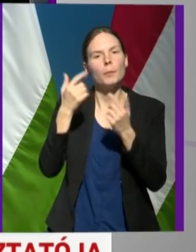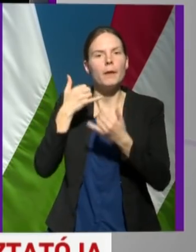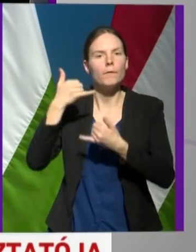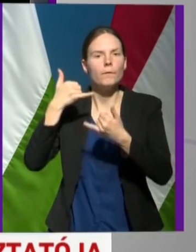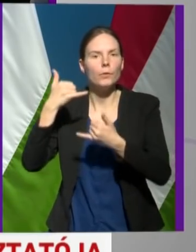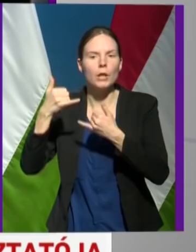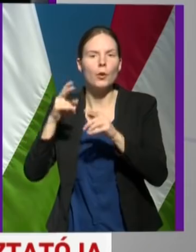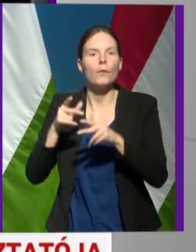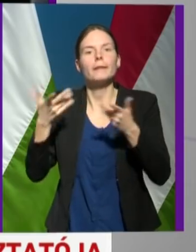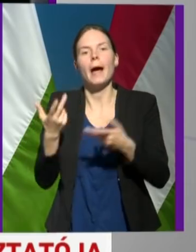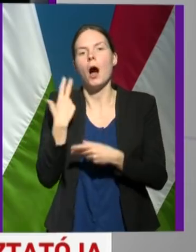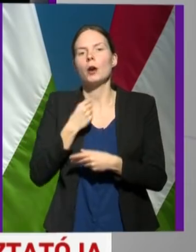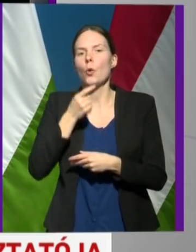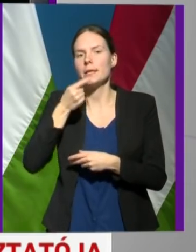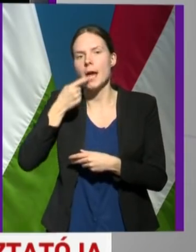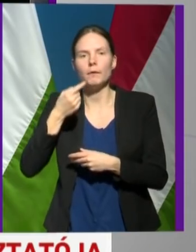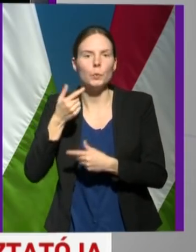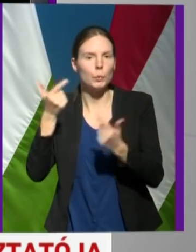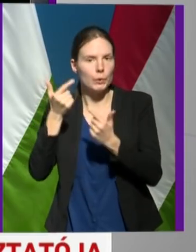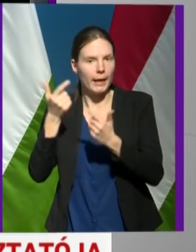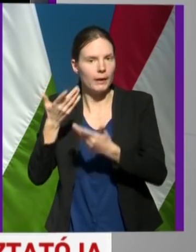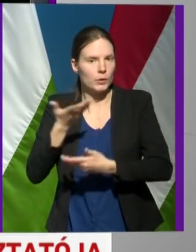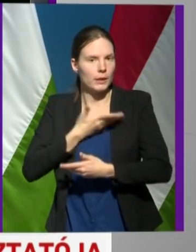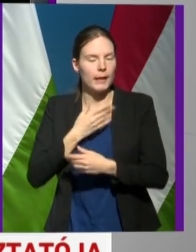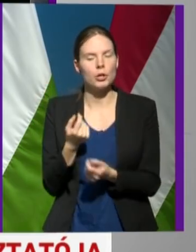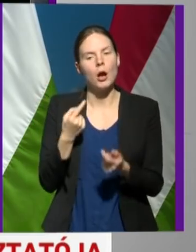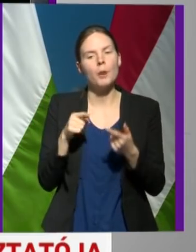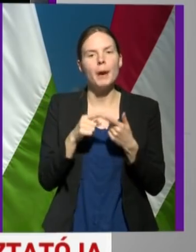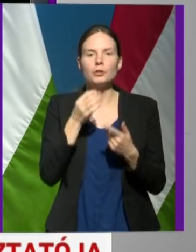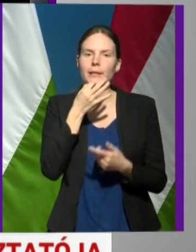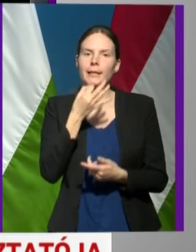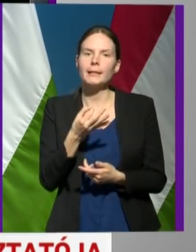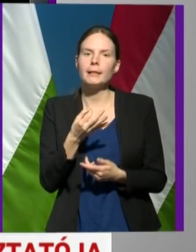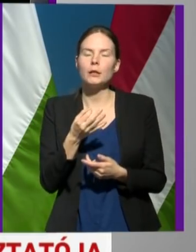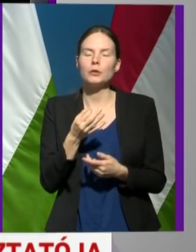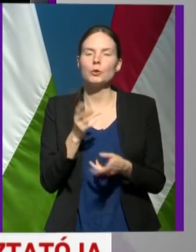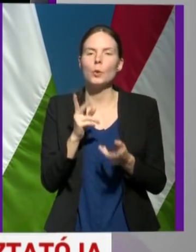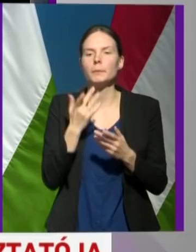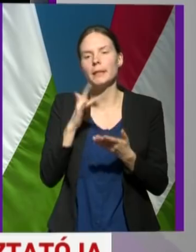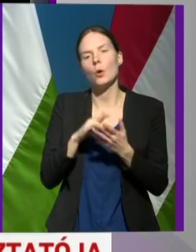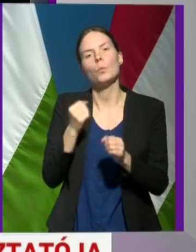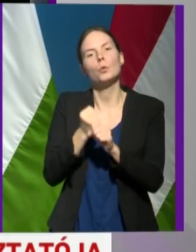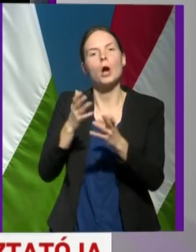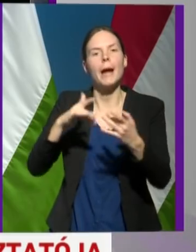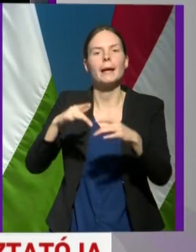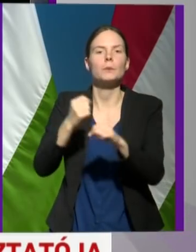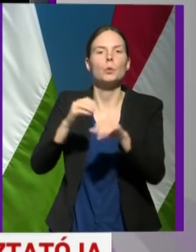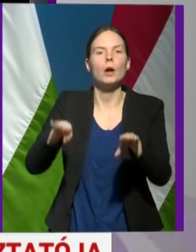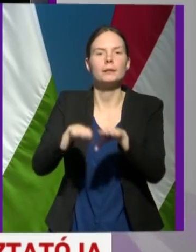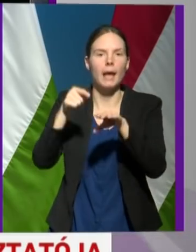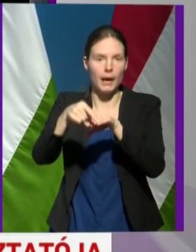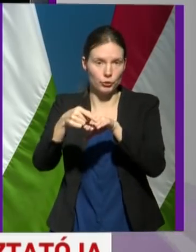-e valaki angolul, tehát tud-e külföldieket tájékoztatni? A másik kérdésen pedig az, hogyha egy munkahelyen egy kolléga